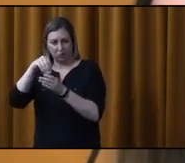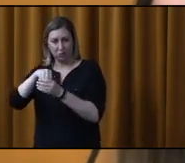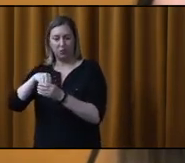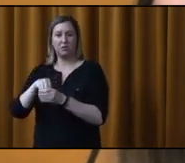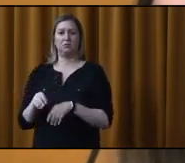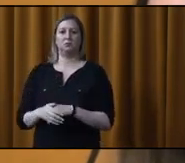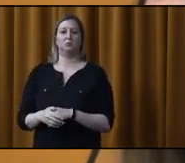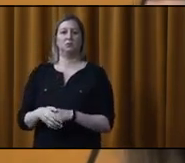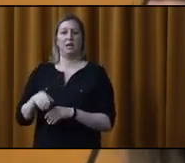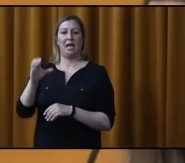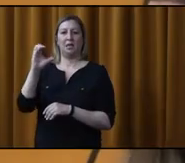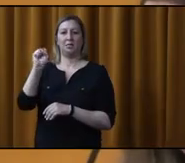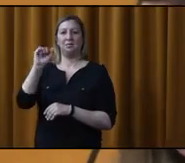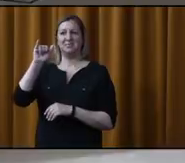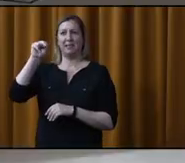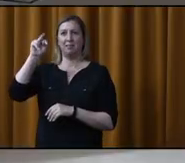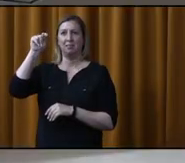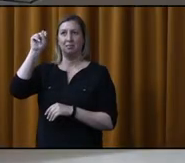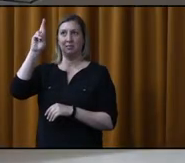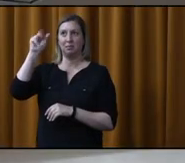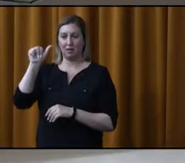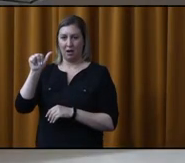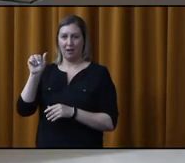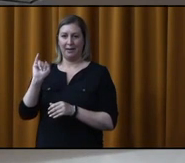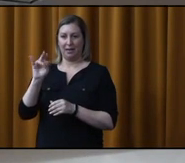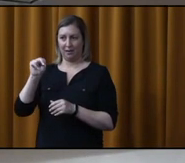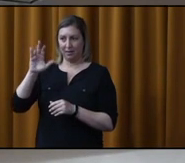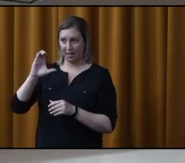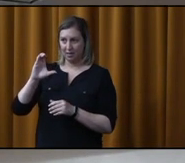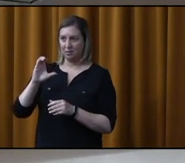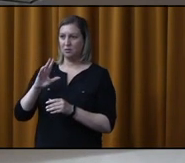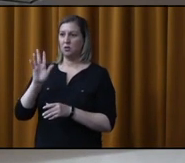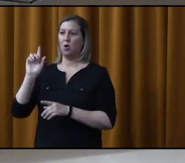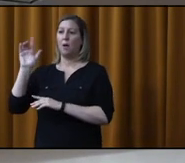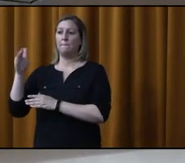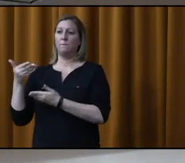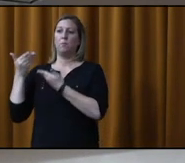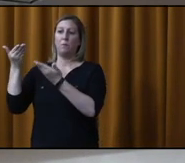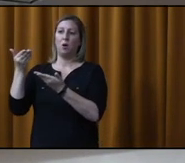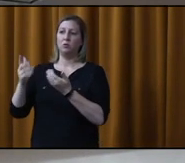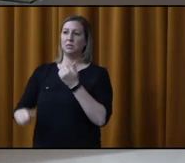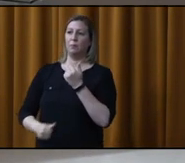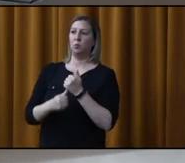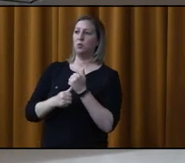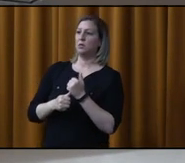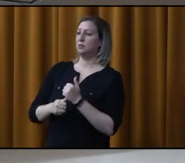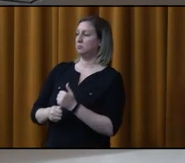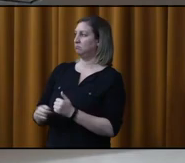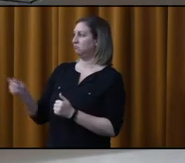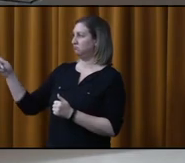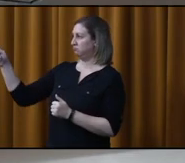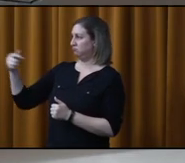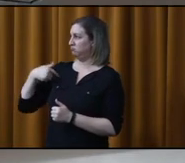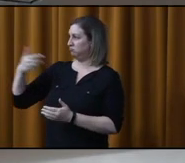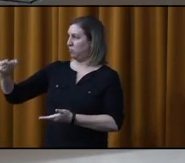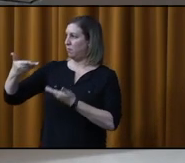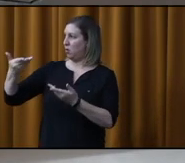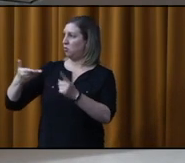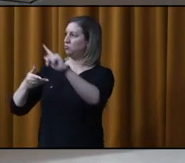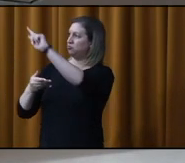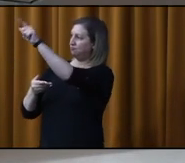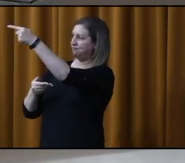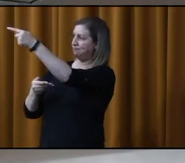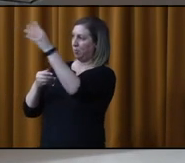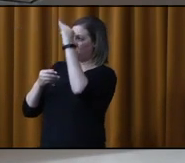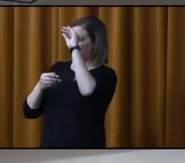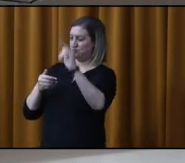c'est un contrat incorporé. Donc, un proposeur en appui. J'en fais la proposition, M. le Président. Merci. J'appuie, le